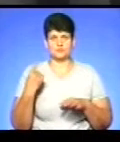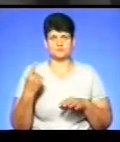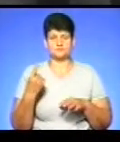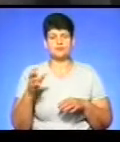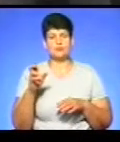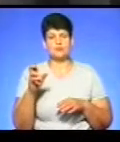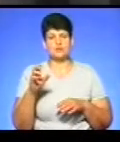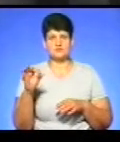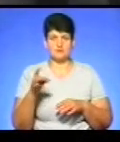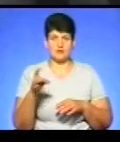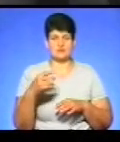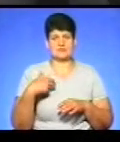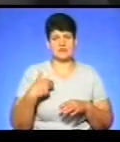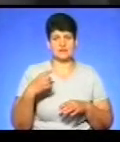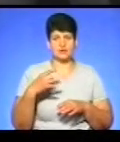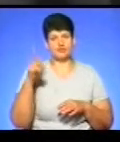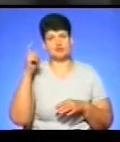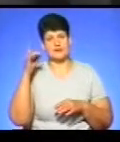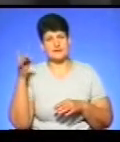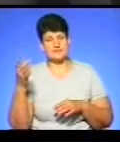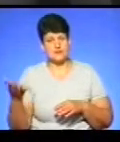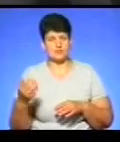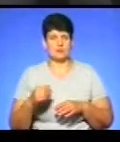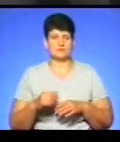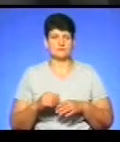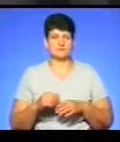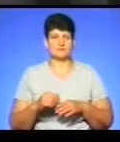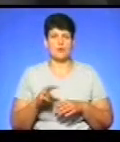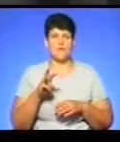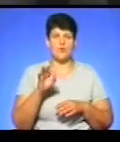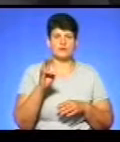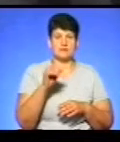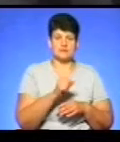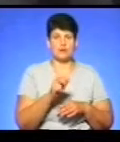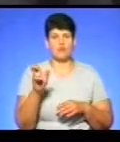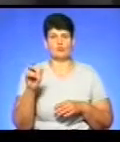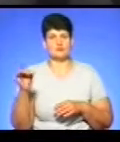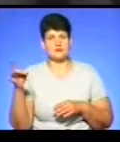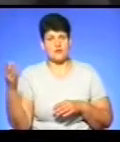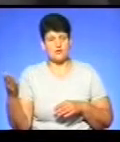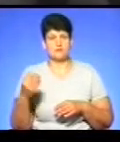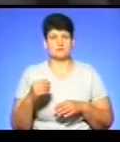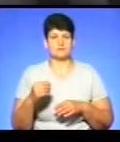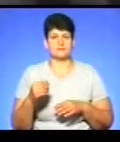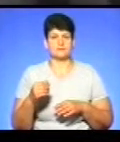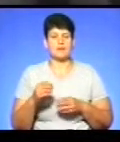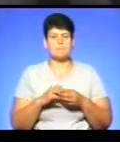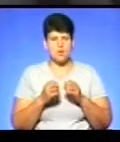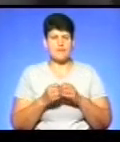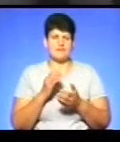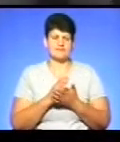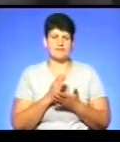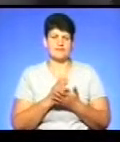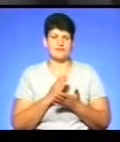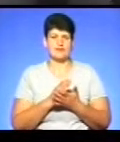Борщівський район, Заліщицький, частина Чортківського, Моностралийський, частина Бучицького району. Одним словом, проблеми є.